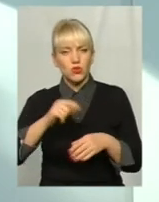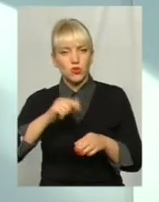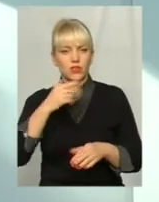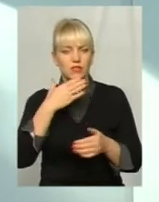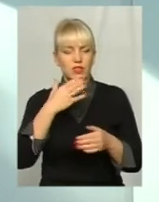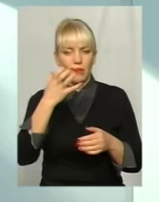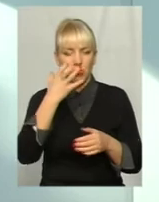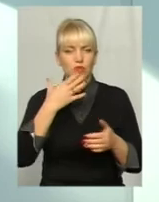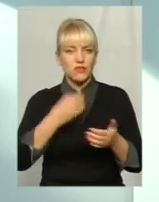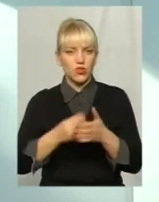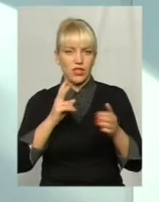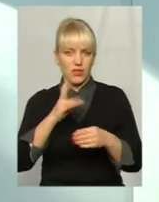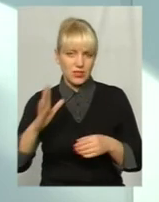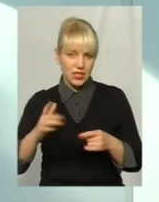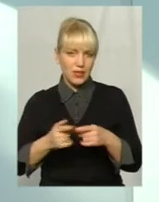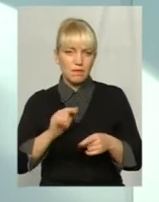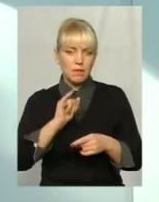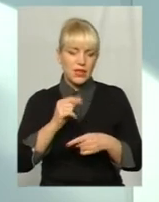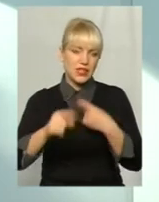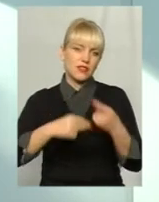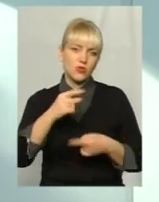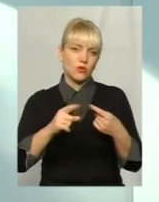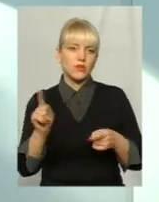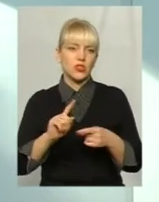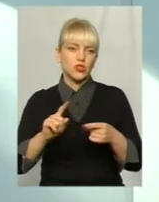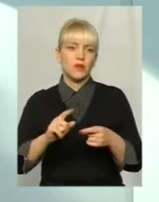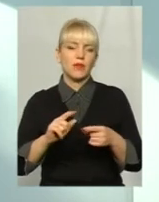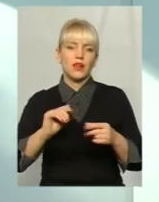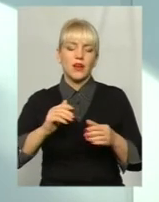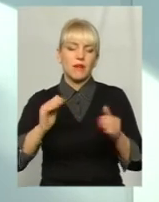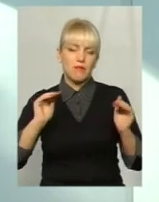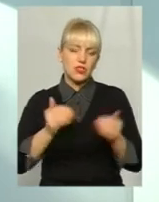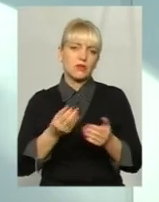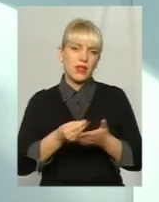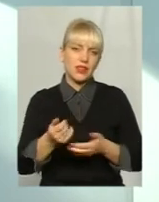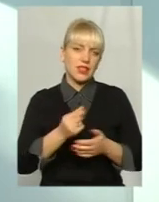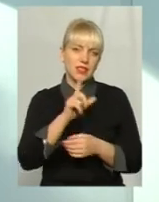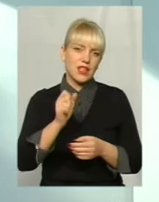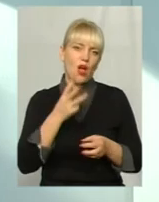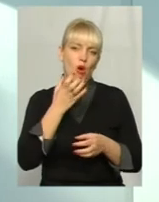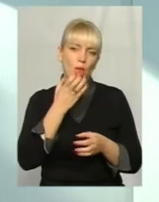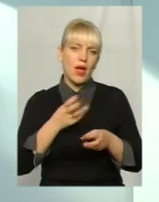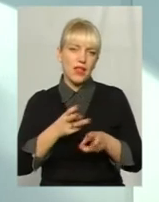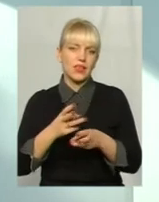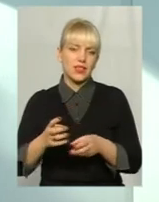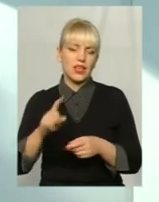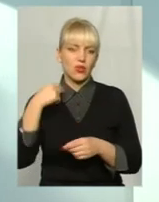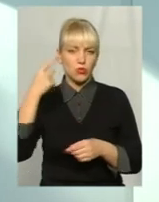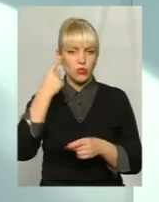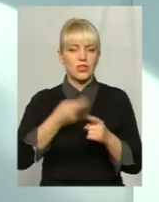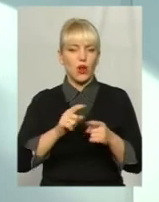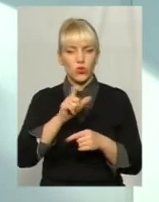квартирах, ну і наступне, щоб вони визначно платили би за опалення. Я думаю, що мешканці це